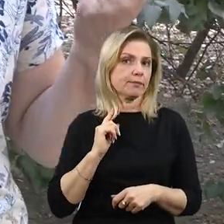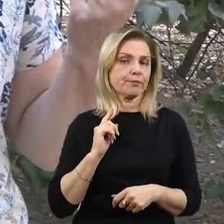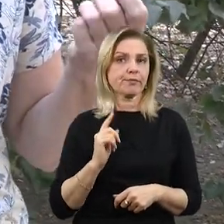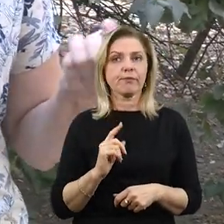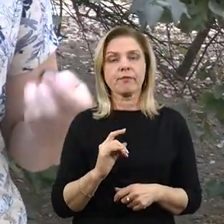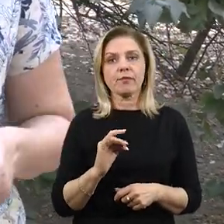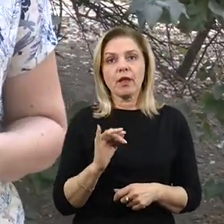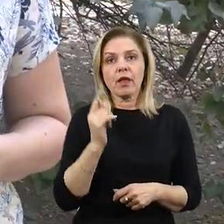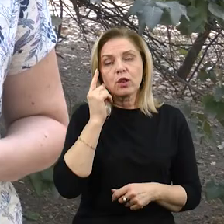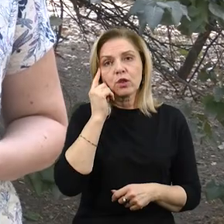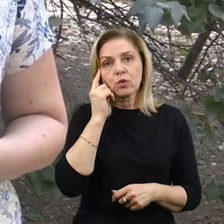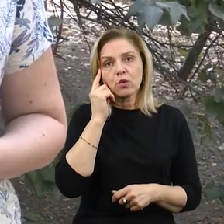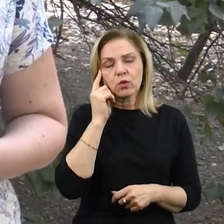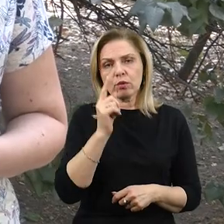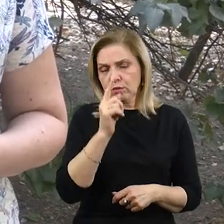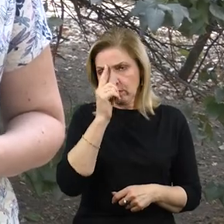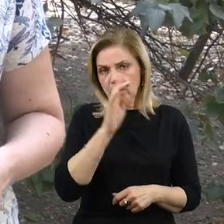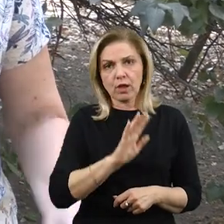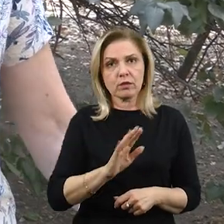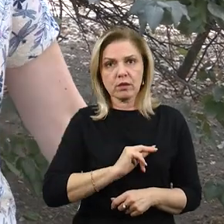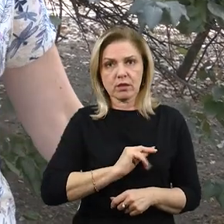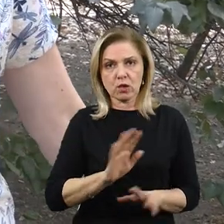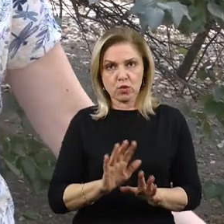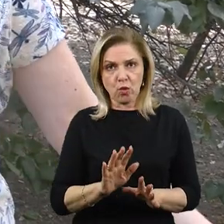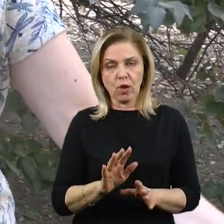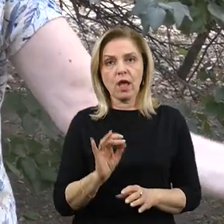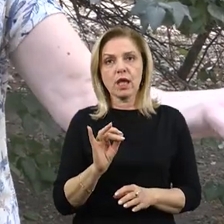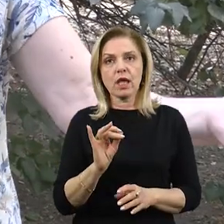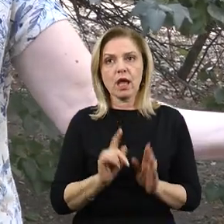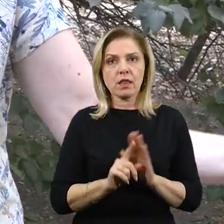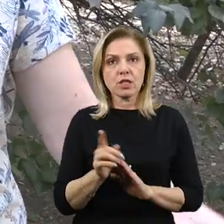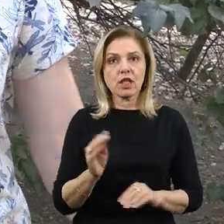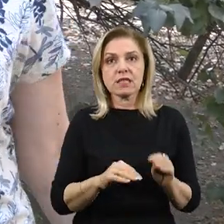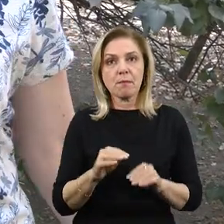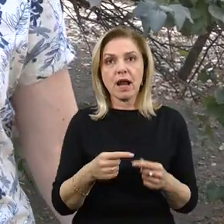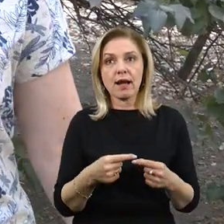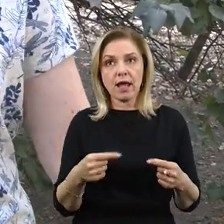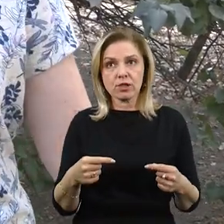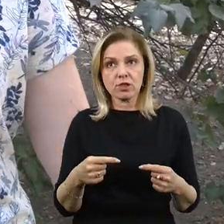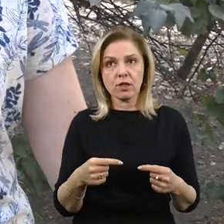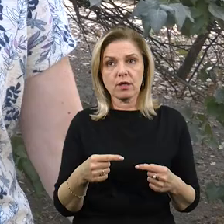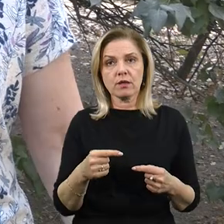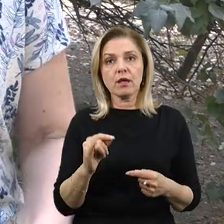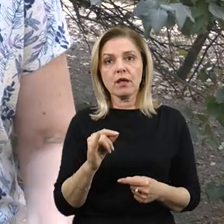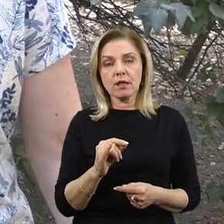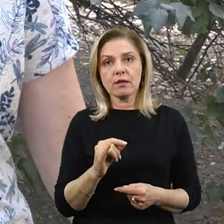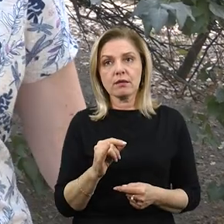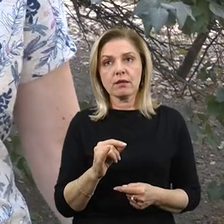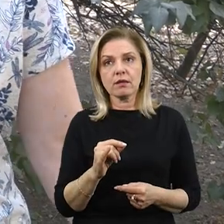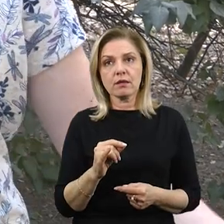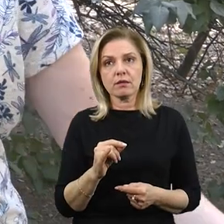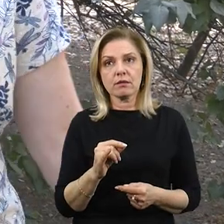до цього було мене. Я стала збирати речі після цього. І все,